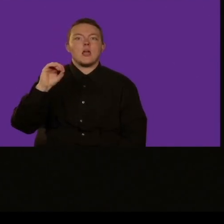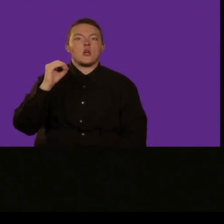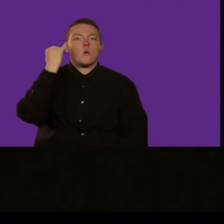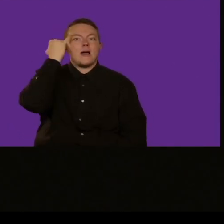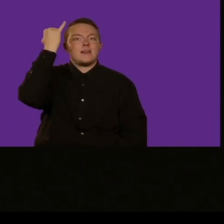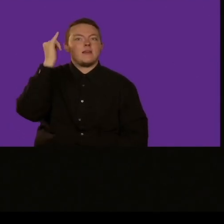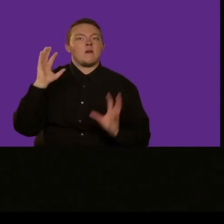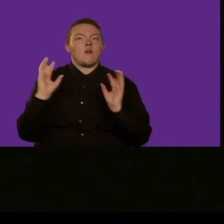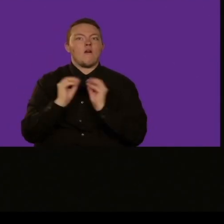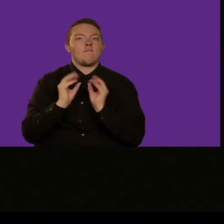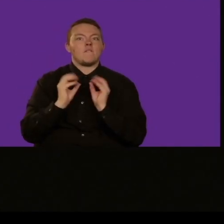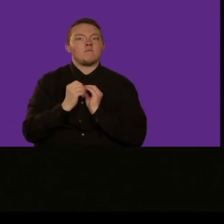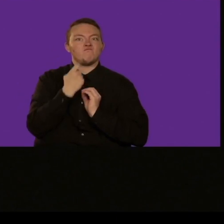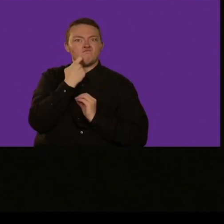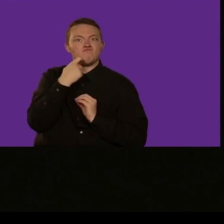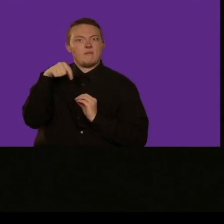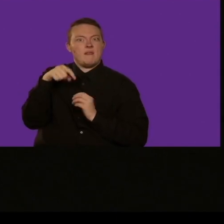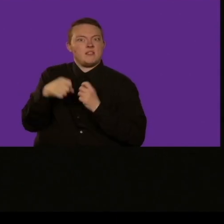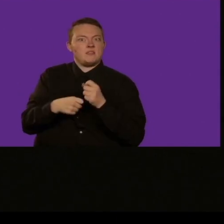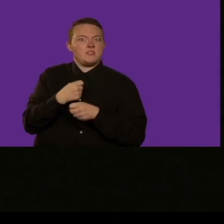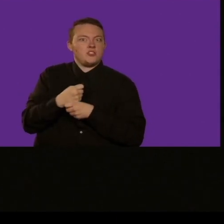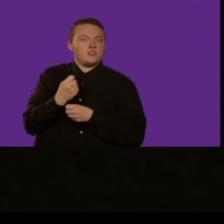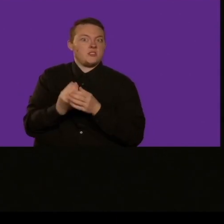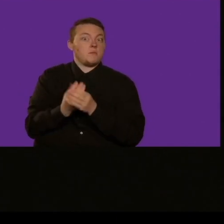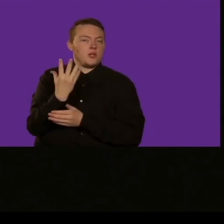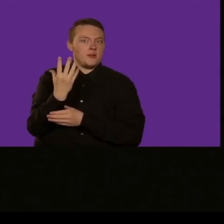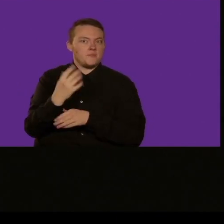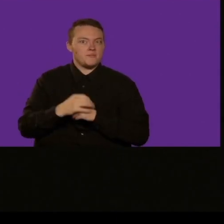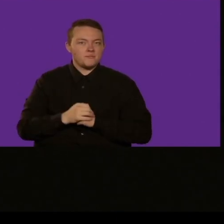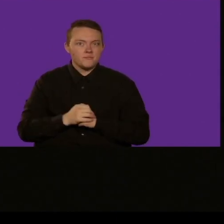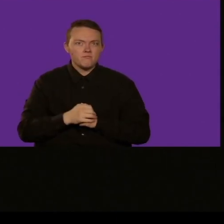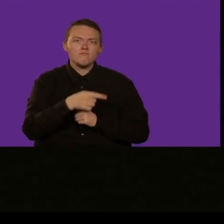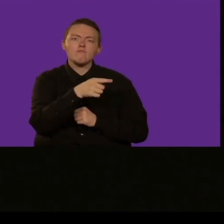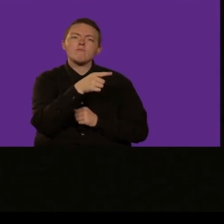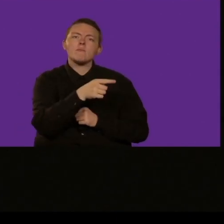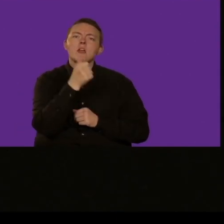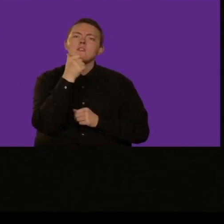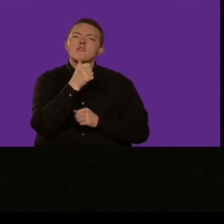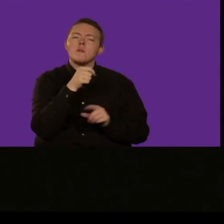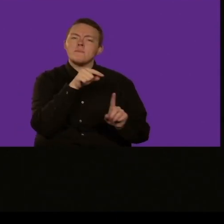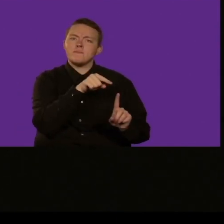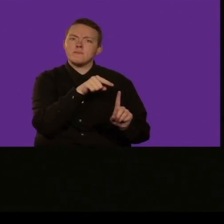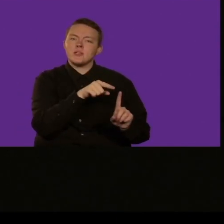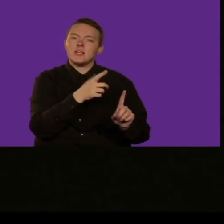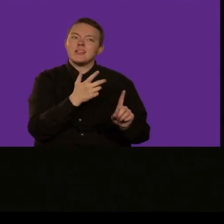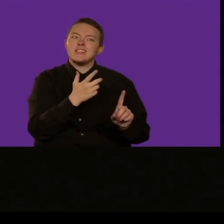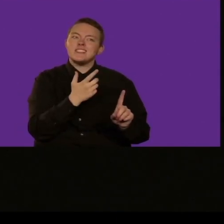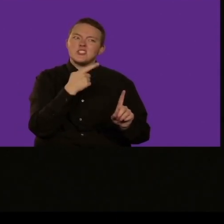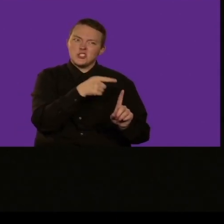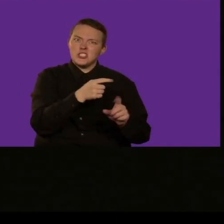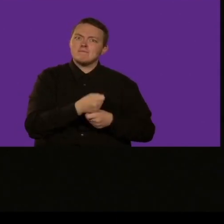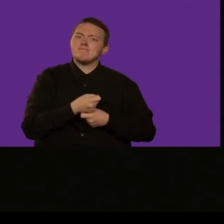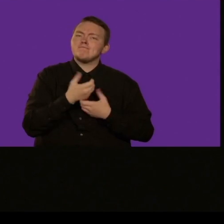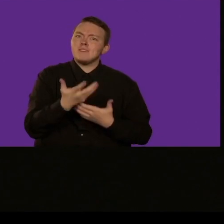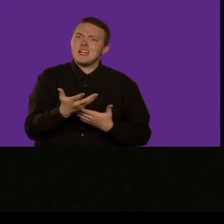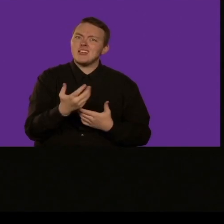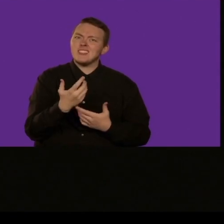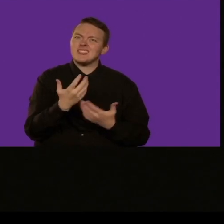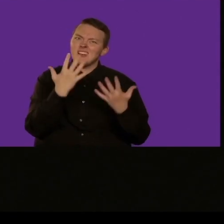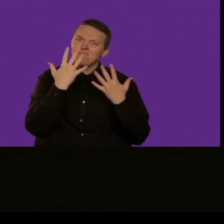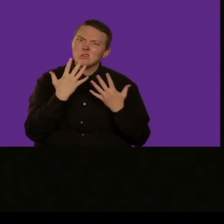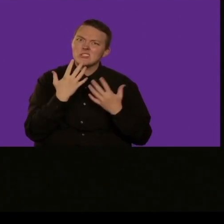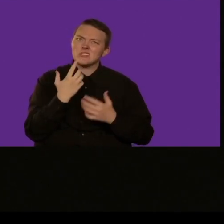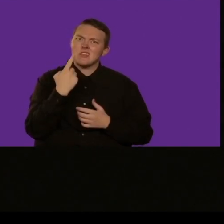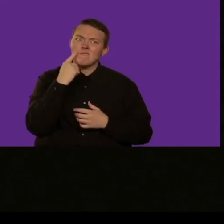Però dobbiamo lavorare con una lavagna, cioè rimaniamo solo con questo, e non nella